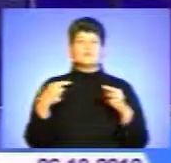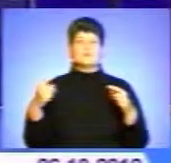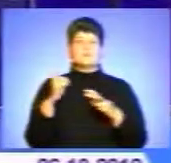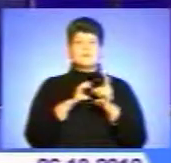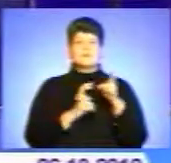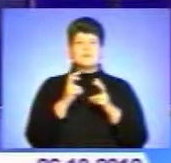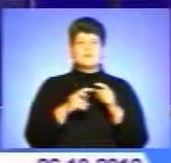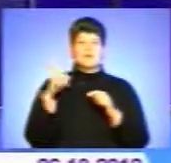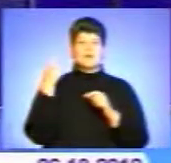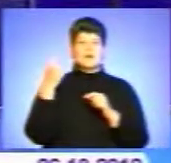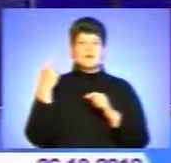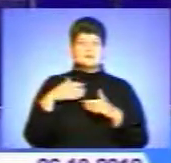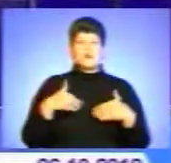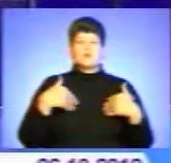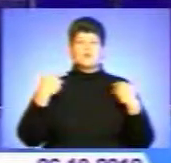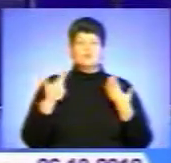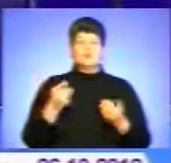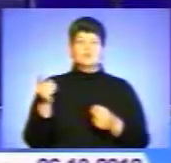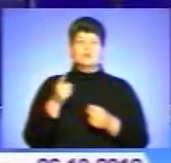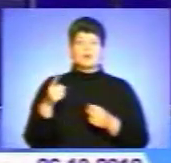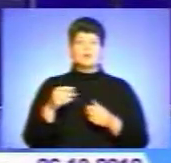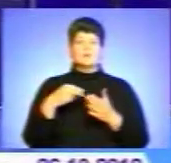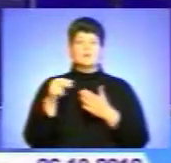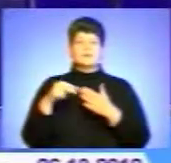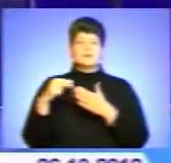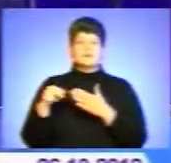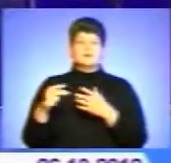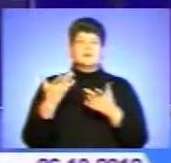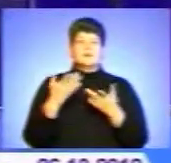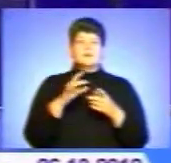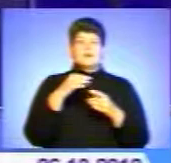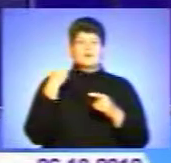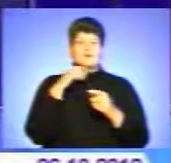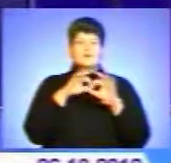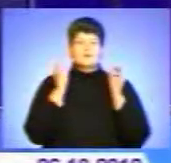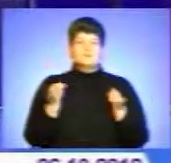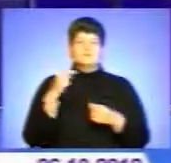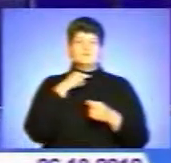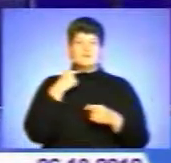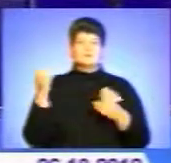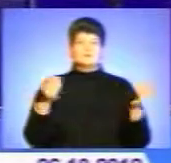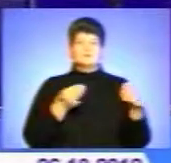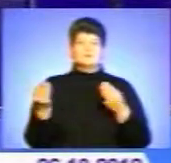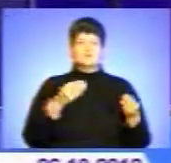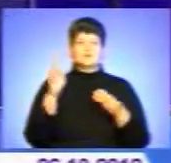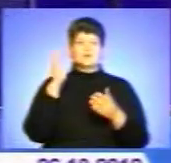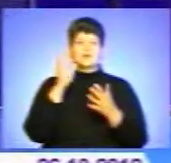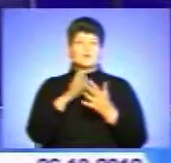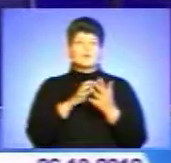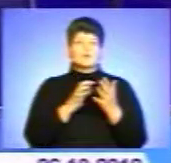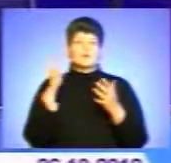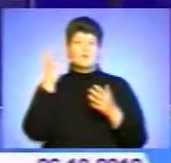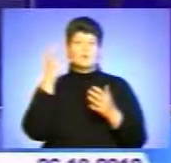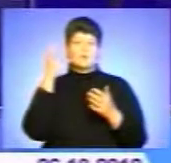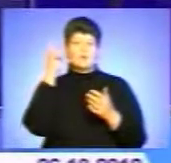районів краю запропонують тернополянам придбати городону, садовину м'ясо, кубасні вироби, молокопродукти, борошно, крупи, мед та іншу